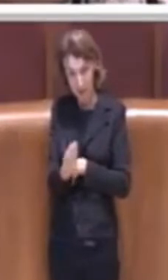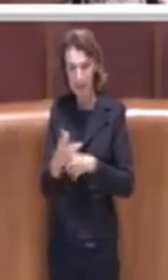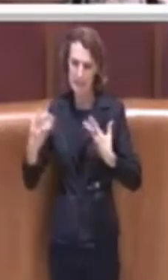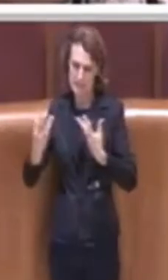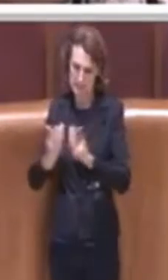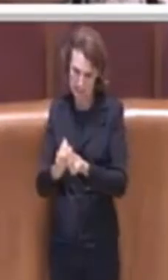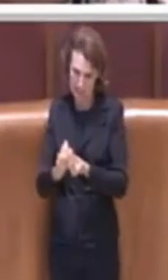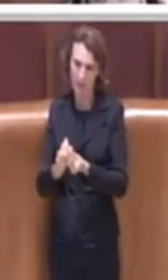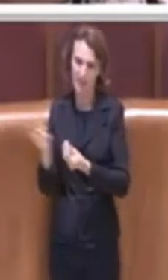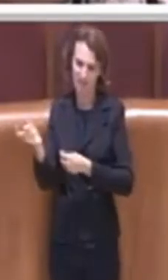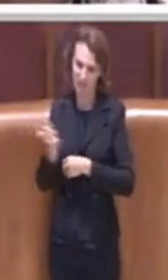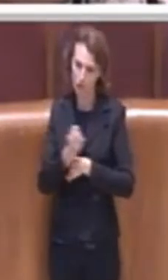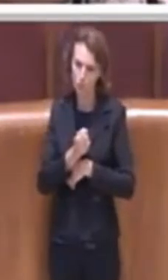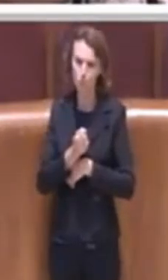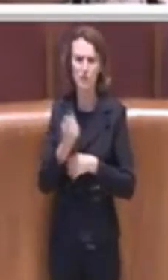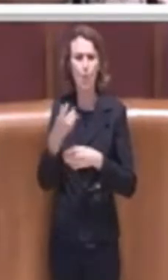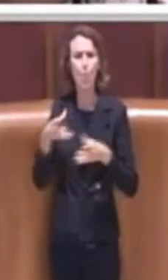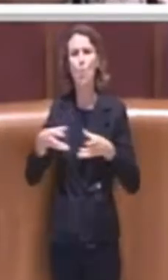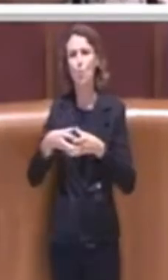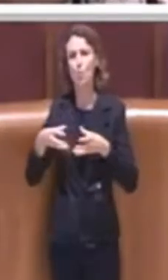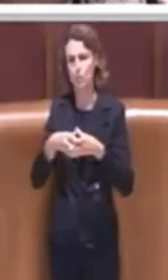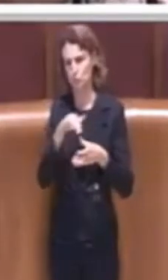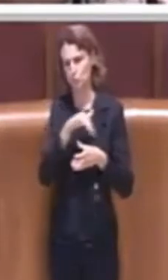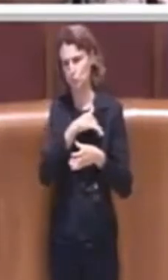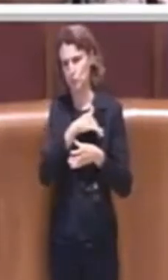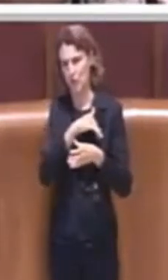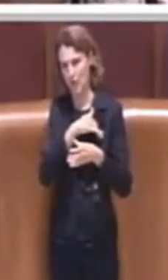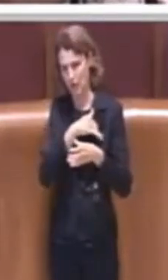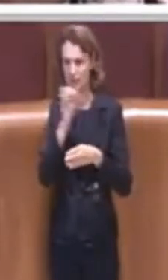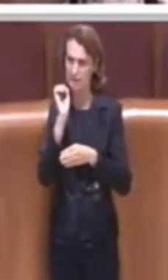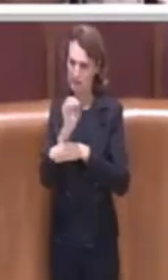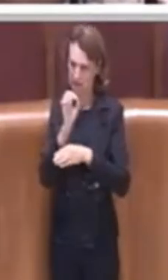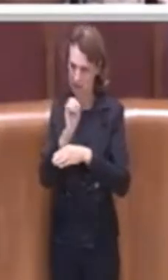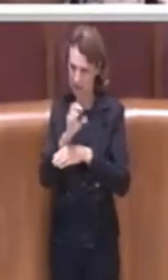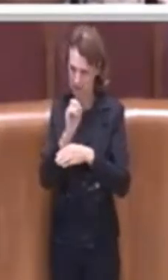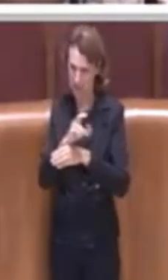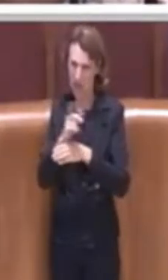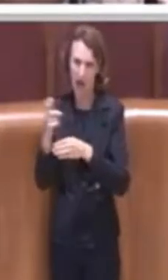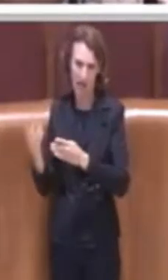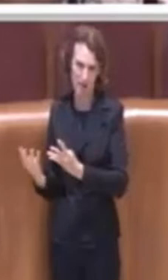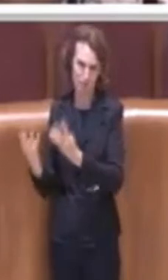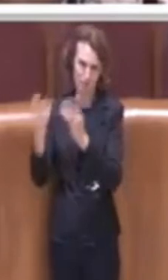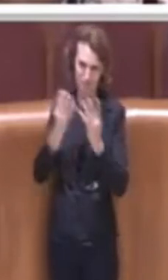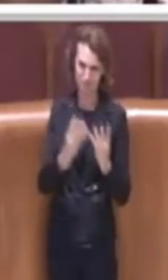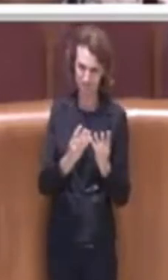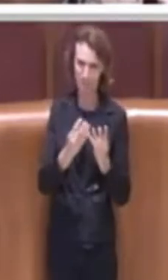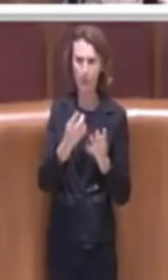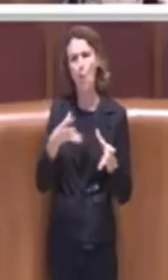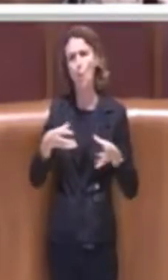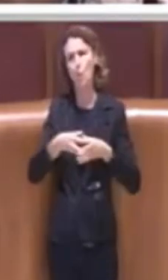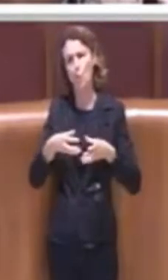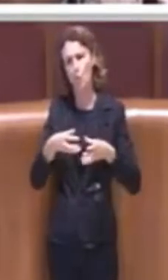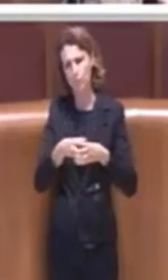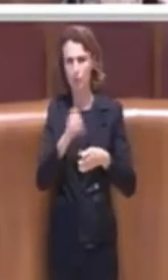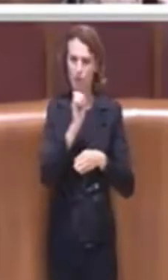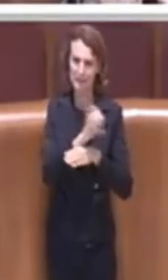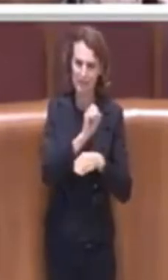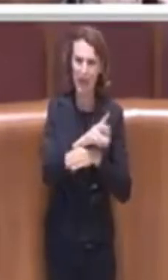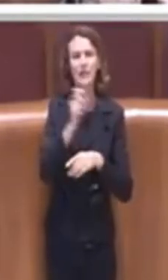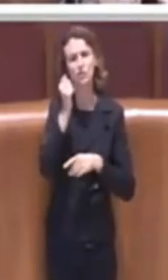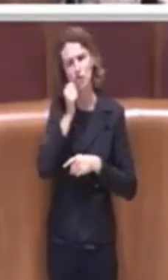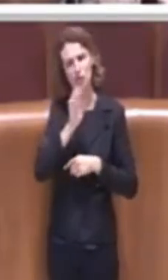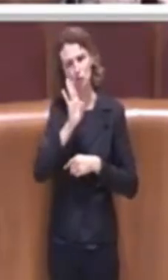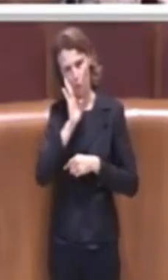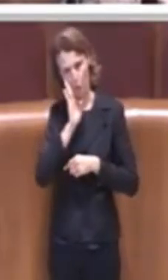gruppo di studenti, con i suoi insegnanti, ovviamente un gruppo di insegnanti e un gruppo di genitori,